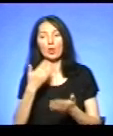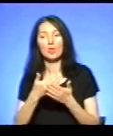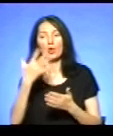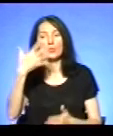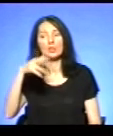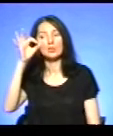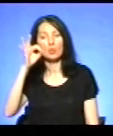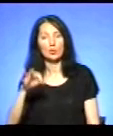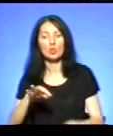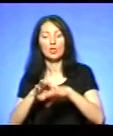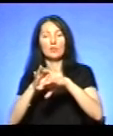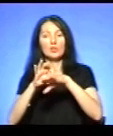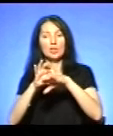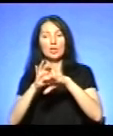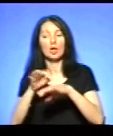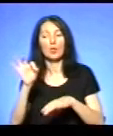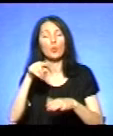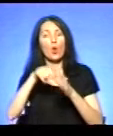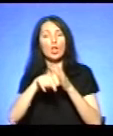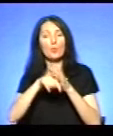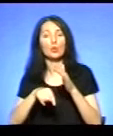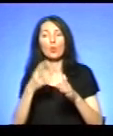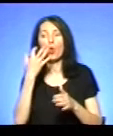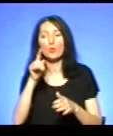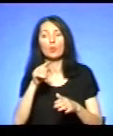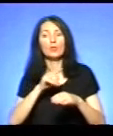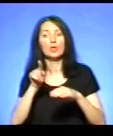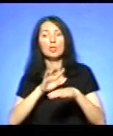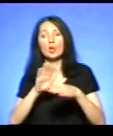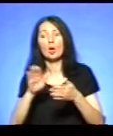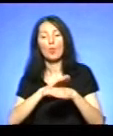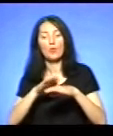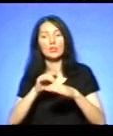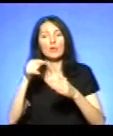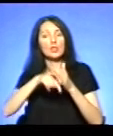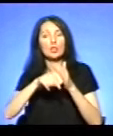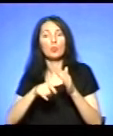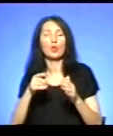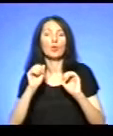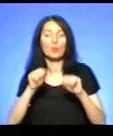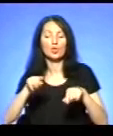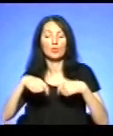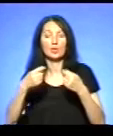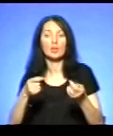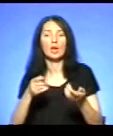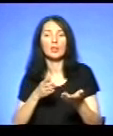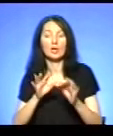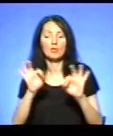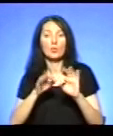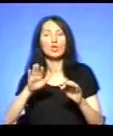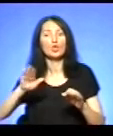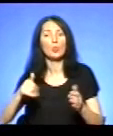Про глибину опіків, поверхневі чи глибокі, відповідно, надати інформацію зможемо після оперативного втручання.